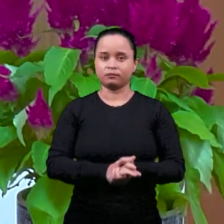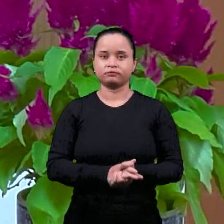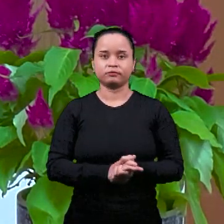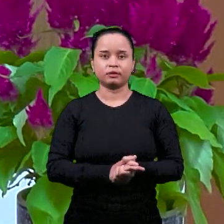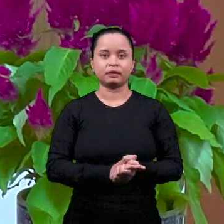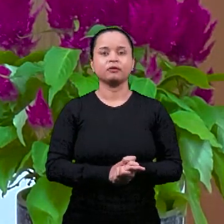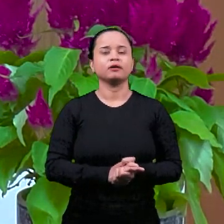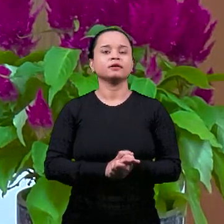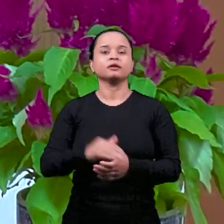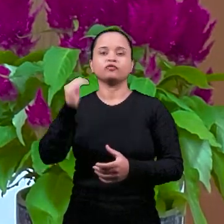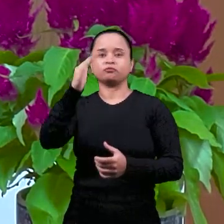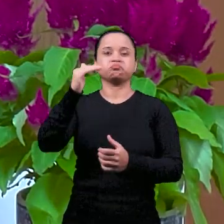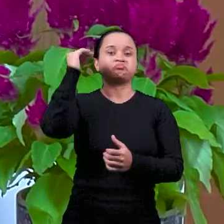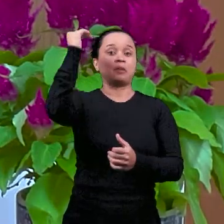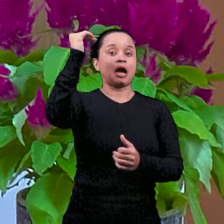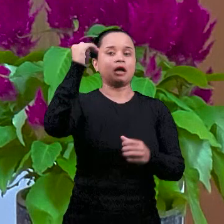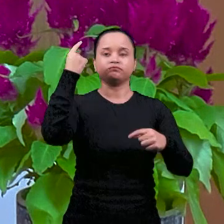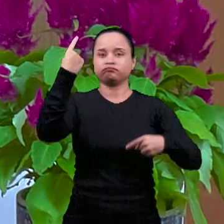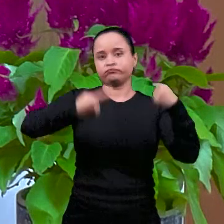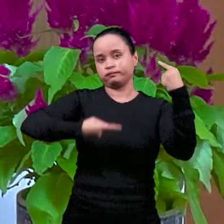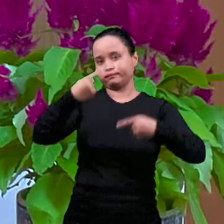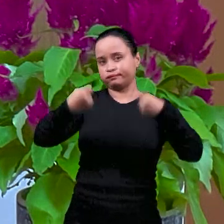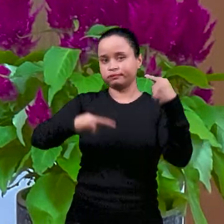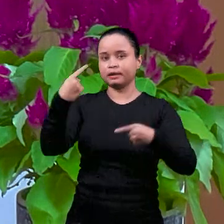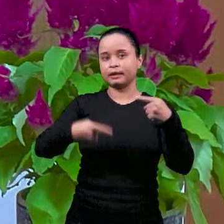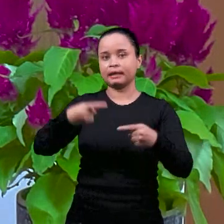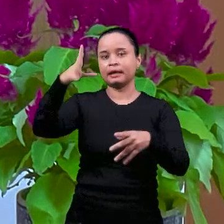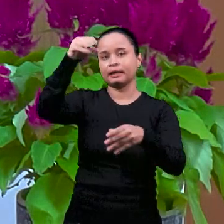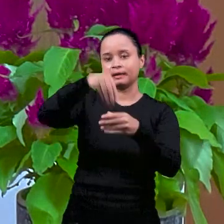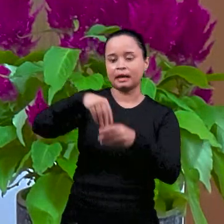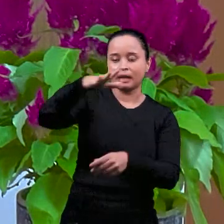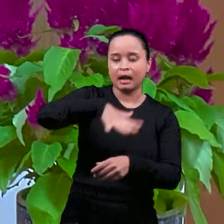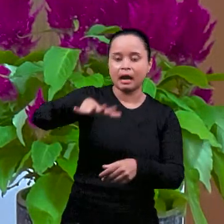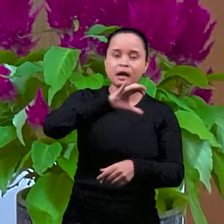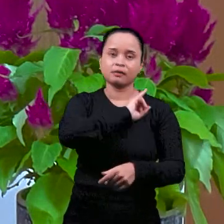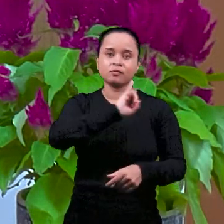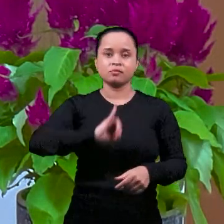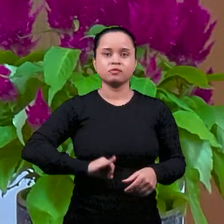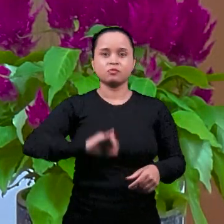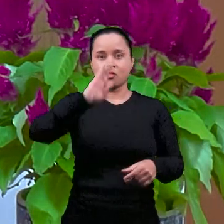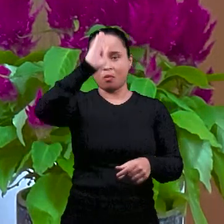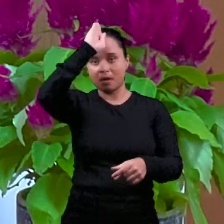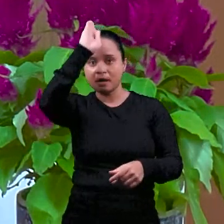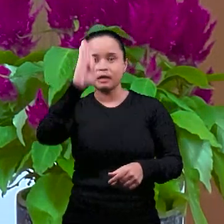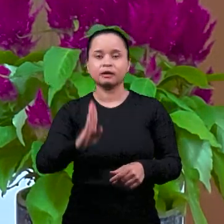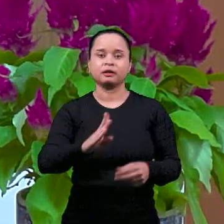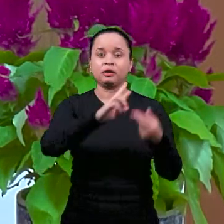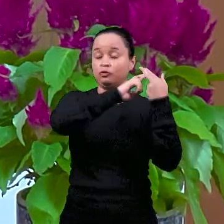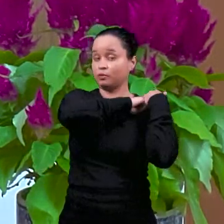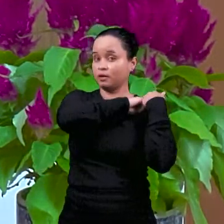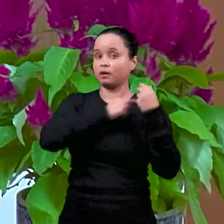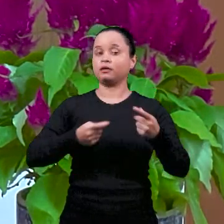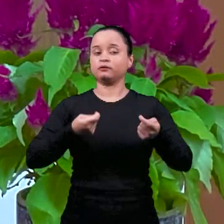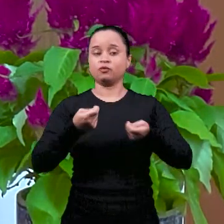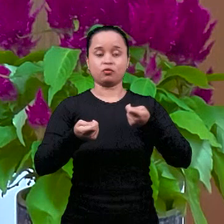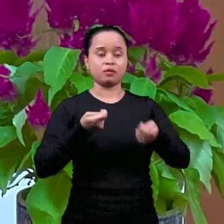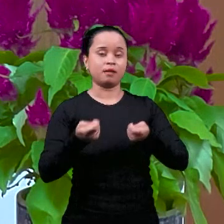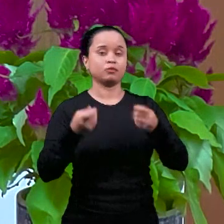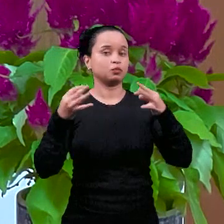знал, он участвовал в этих всех обсуждениях, которые происходили по всей Римской империи, он представлял ее как